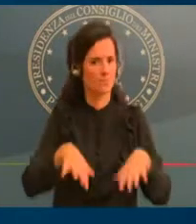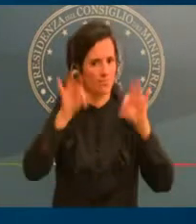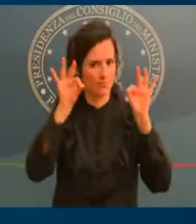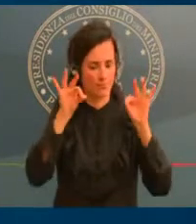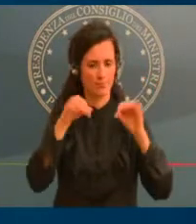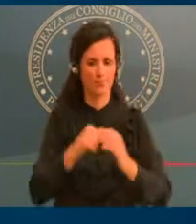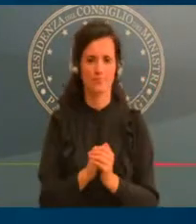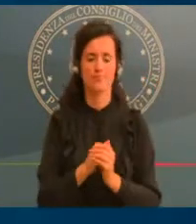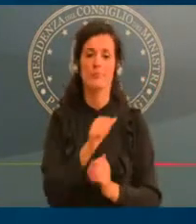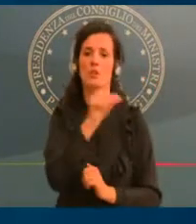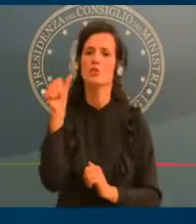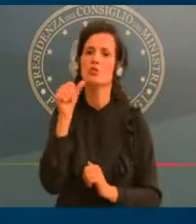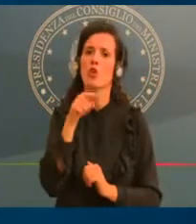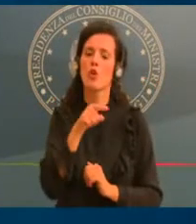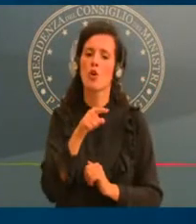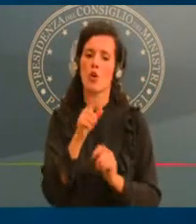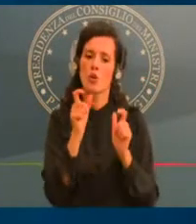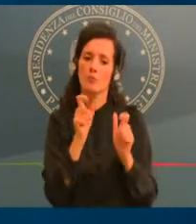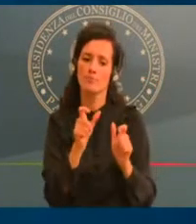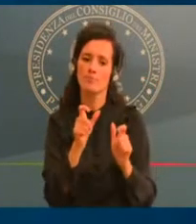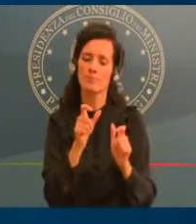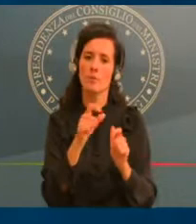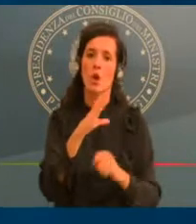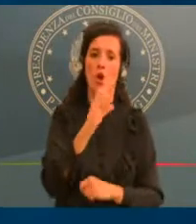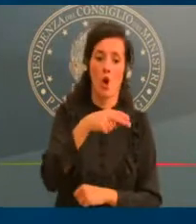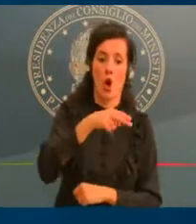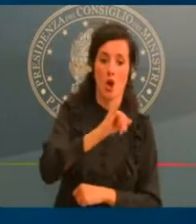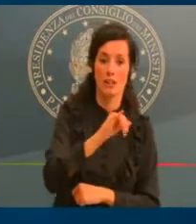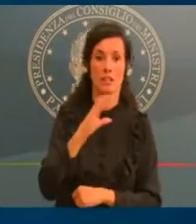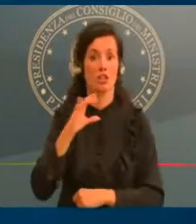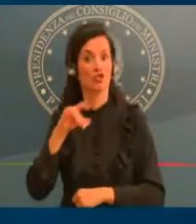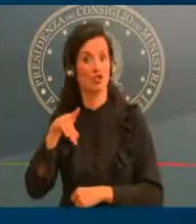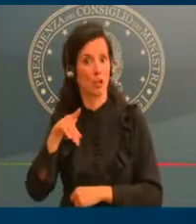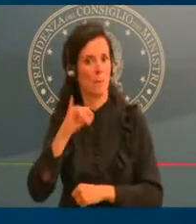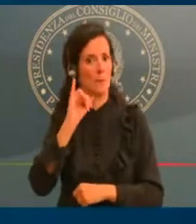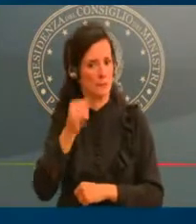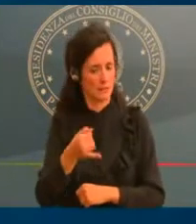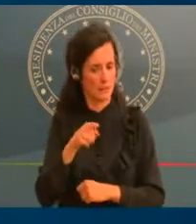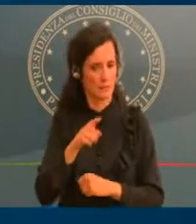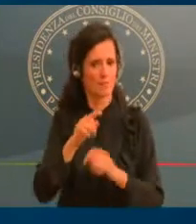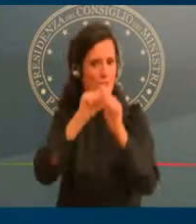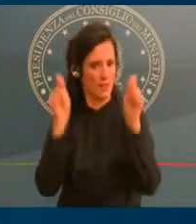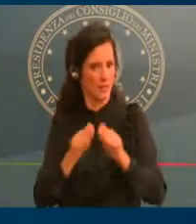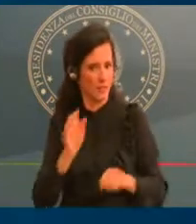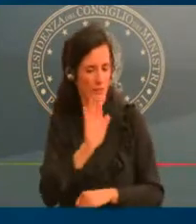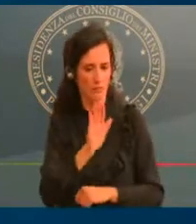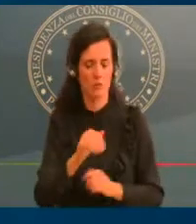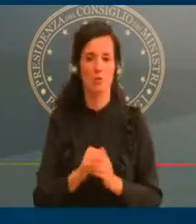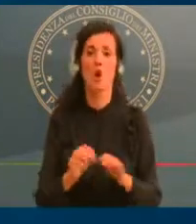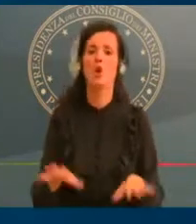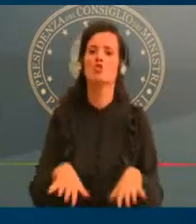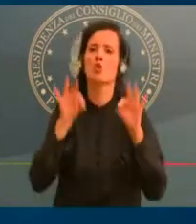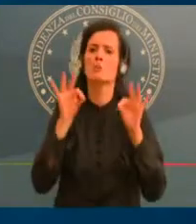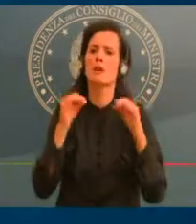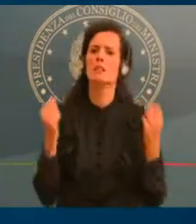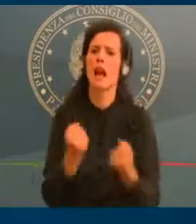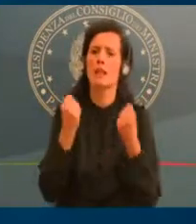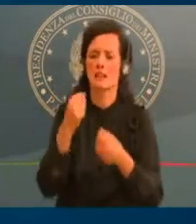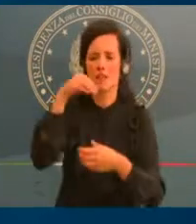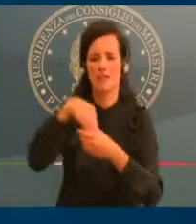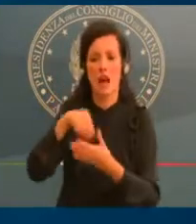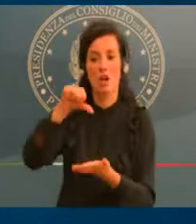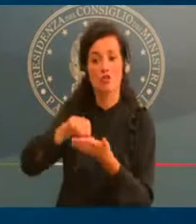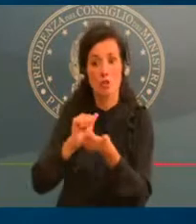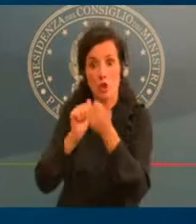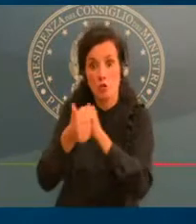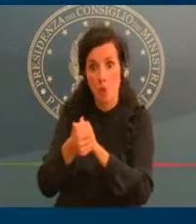attività svolta in centri sportivi, mentre rimane consentito lo svolgimento dell'attività motoria, nei pressi della